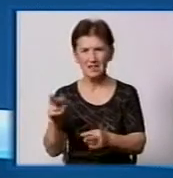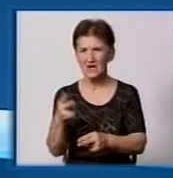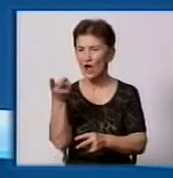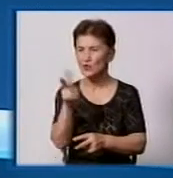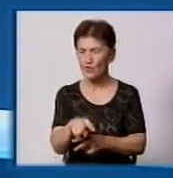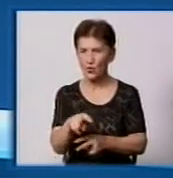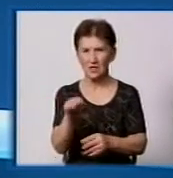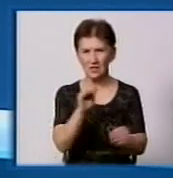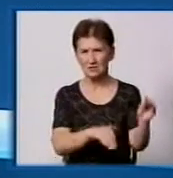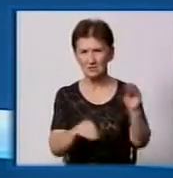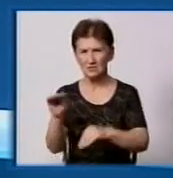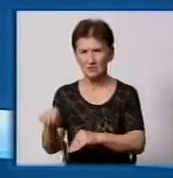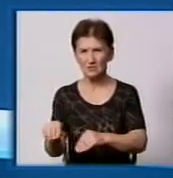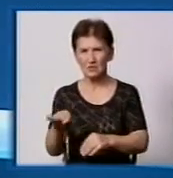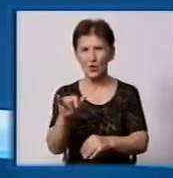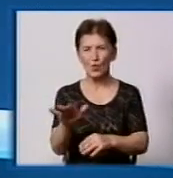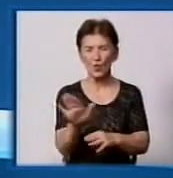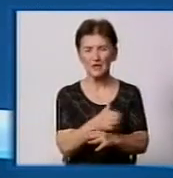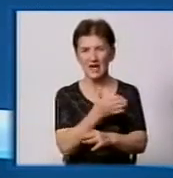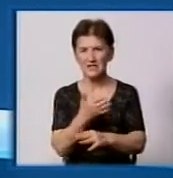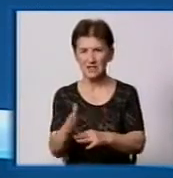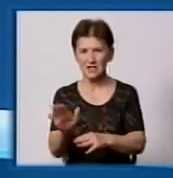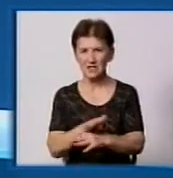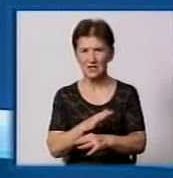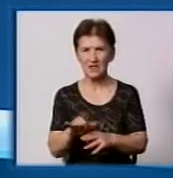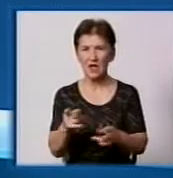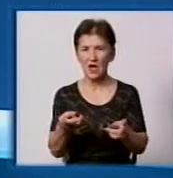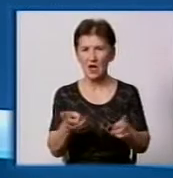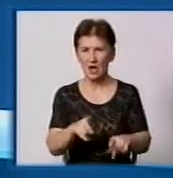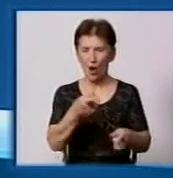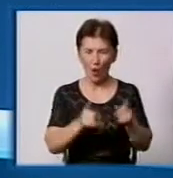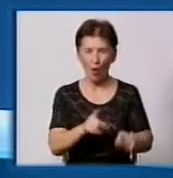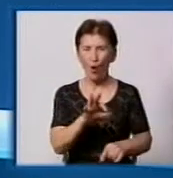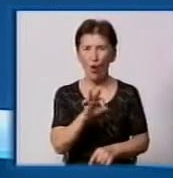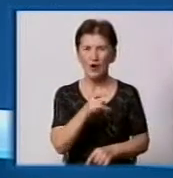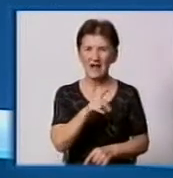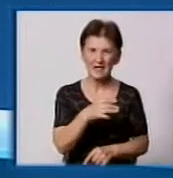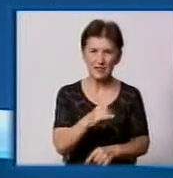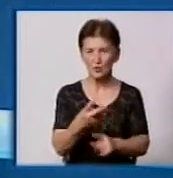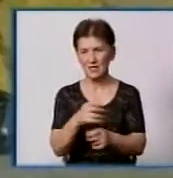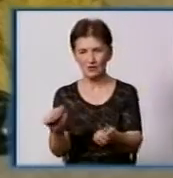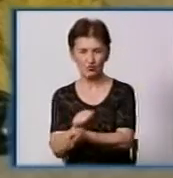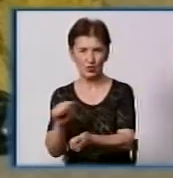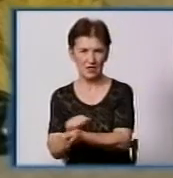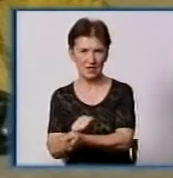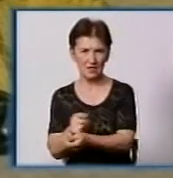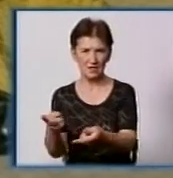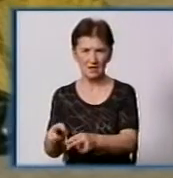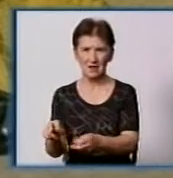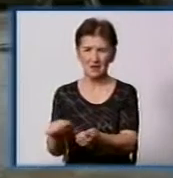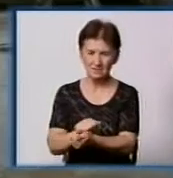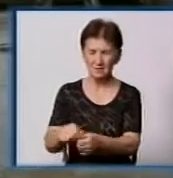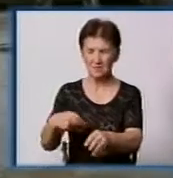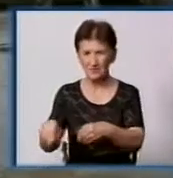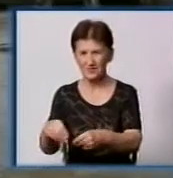твердих побутових відходів полягає у розділенні органіки, залишків їжі і продуктів харчування від сухих відходів. Паперу, пластику,